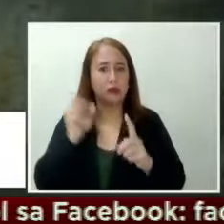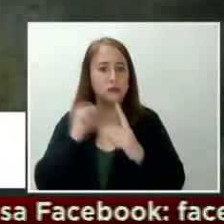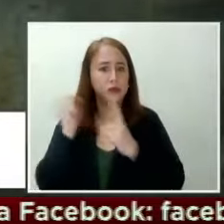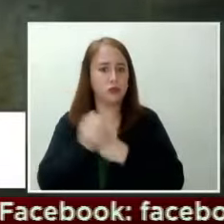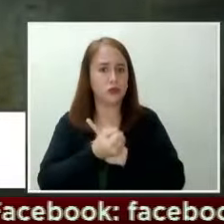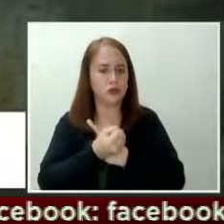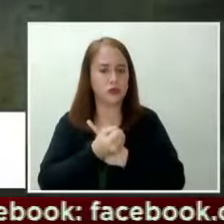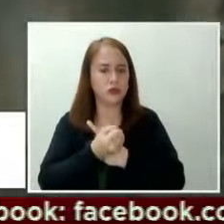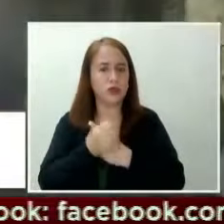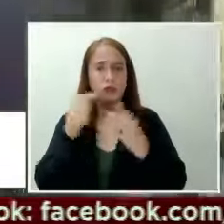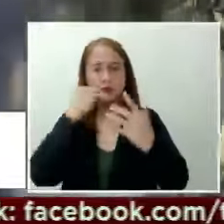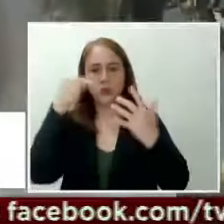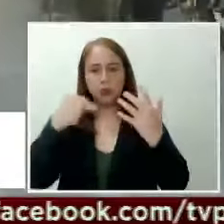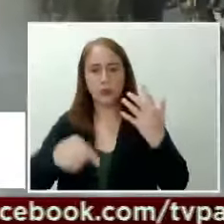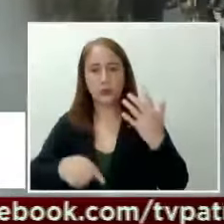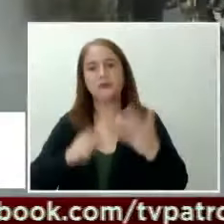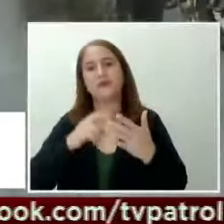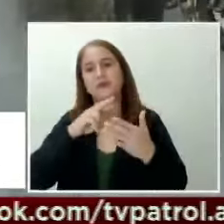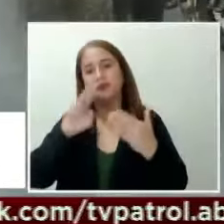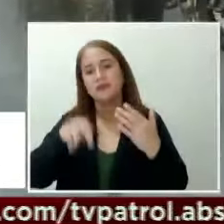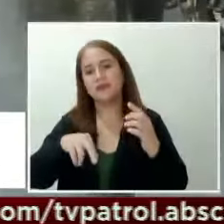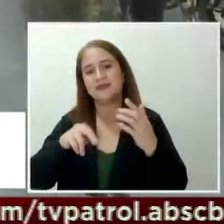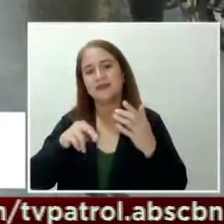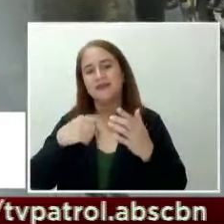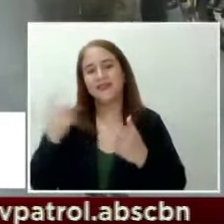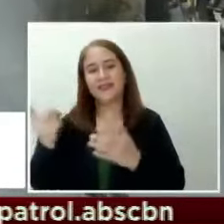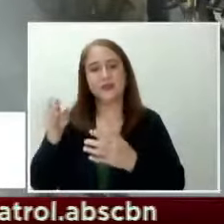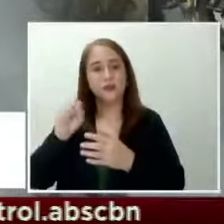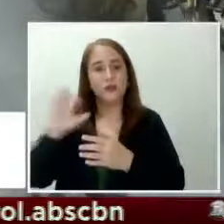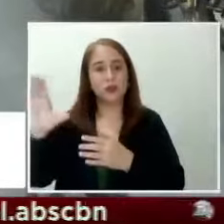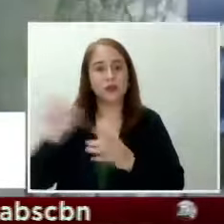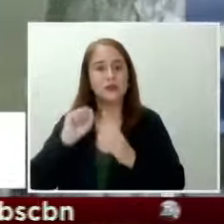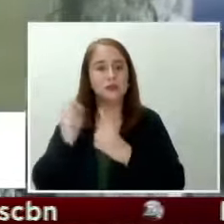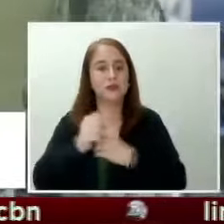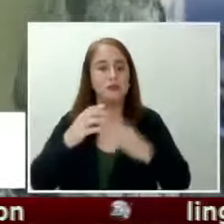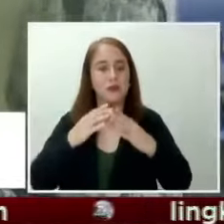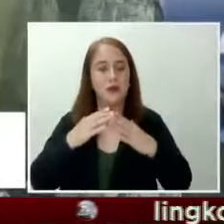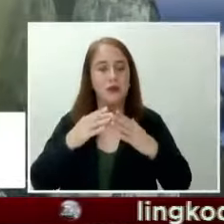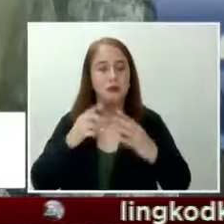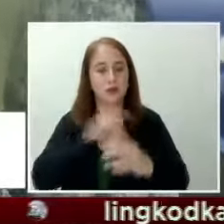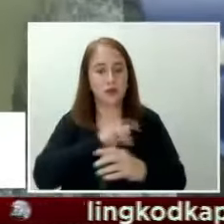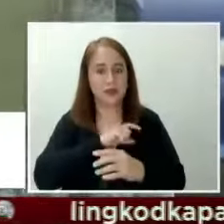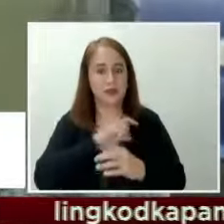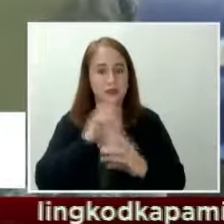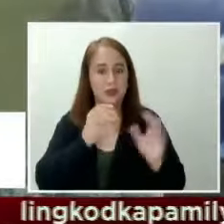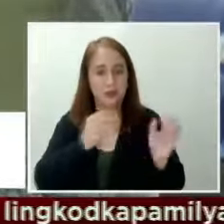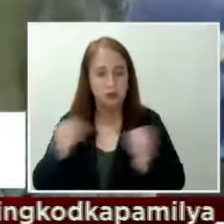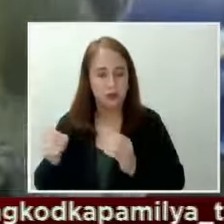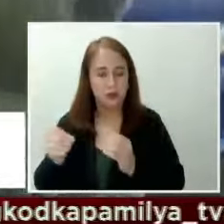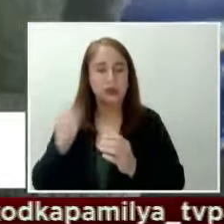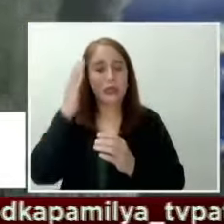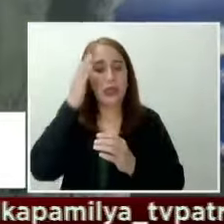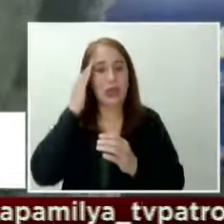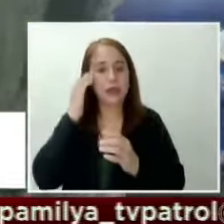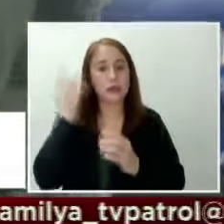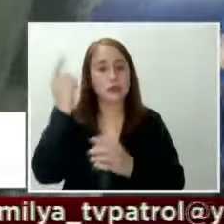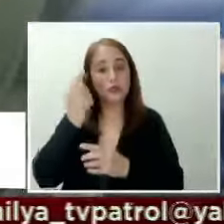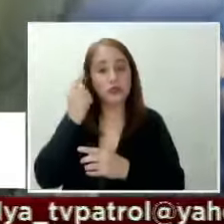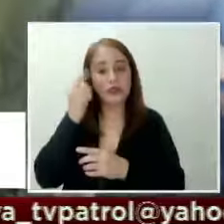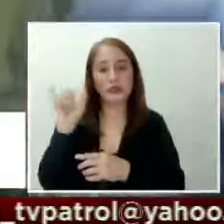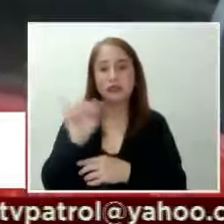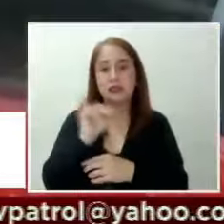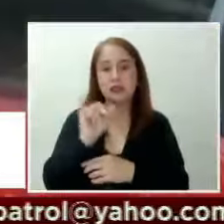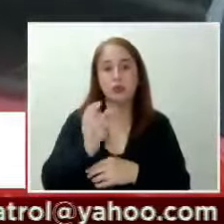anumang panuntunang inalabas ng Korte Suprema sa sitwasyon ng mga pulis sa mismong operasyon. Kaya hiling nila makonsidera rin sana ang